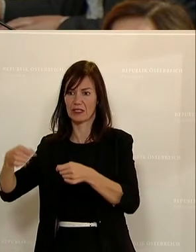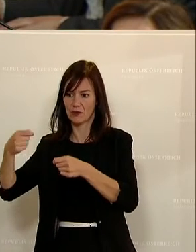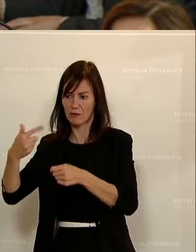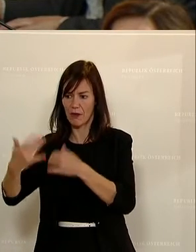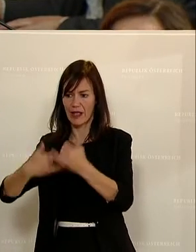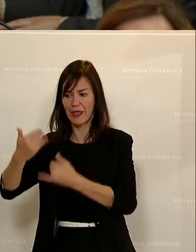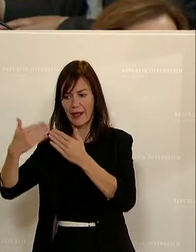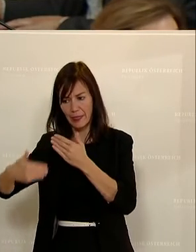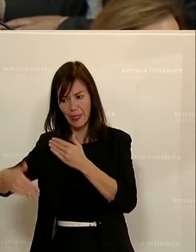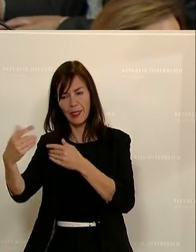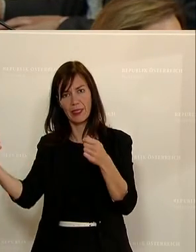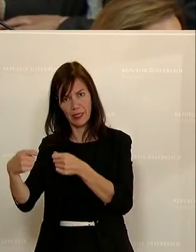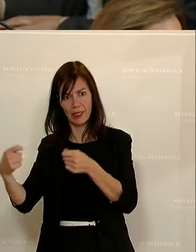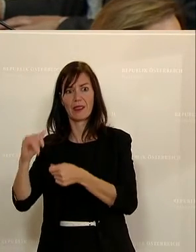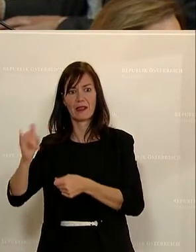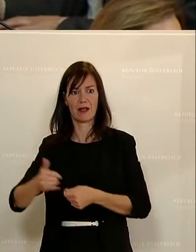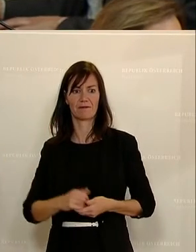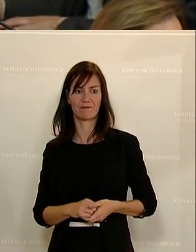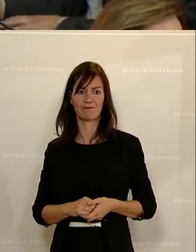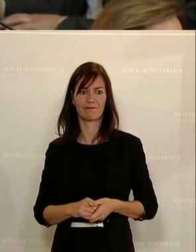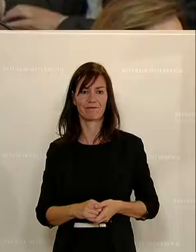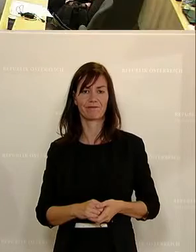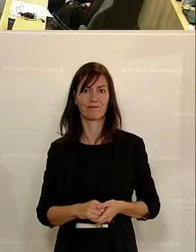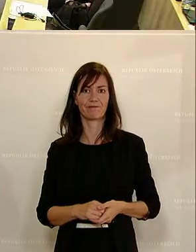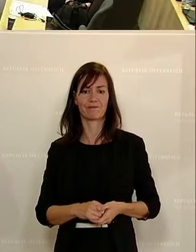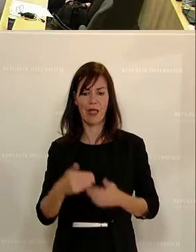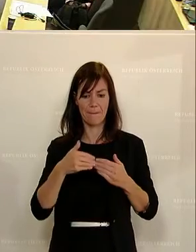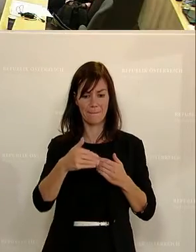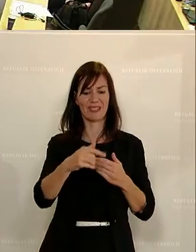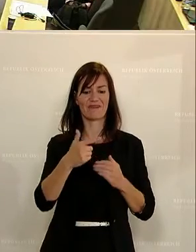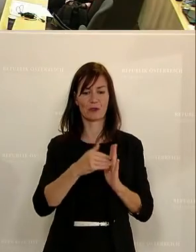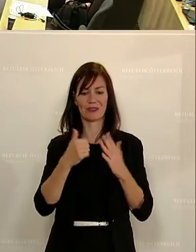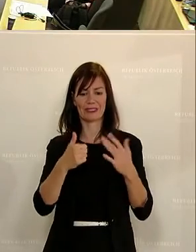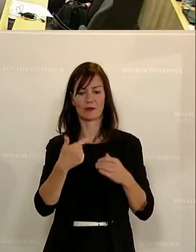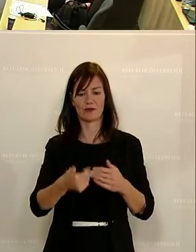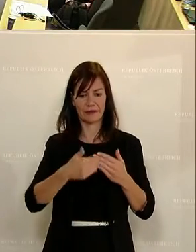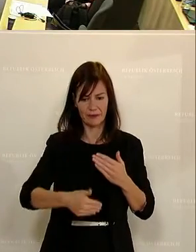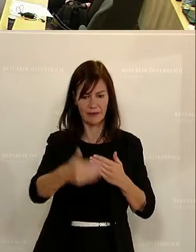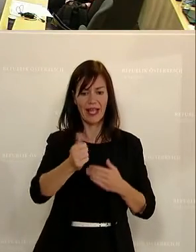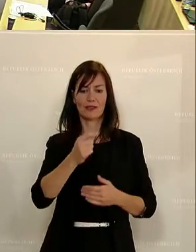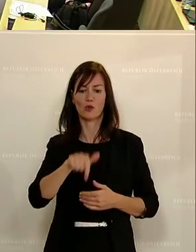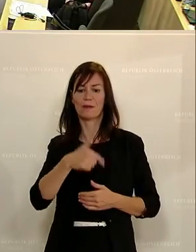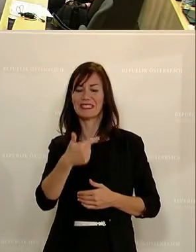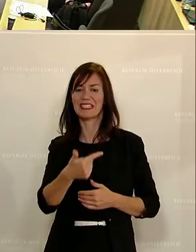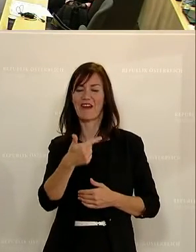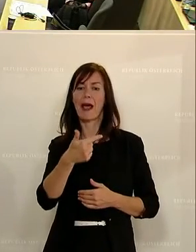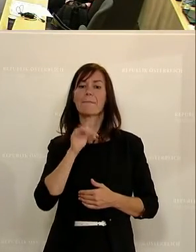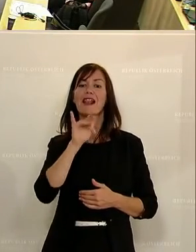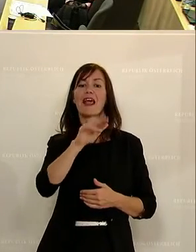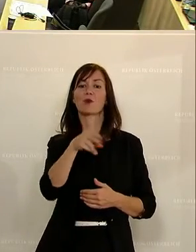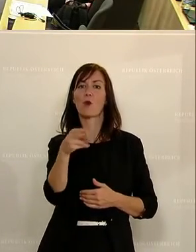vornimmt. All das bedeutet insgesamt bis ins Jahr 2026 1,2 Milliarden mehr für die